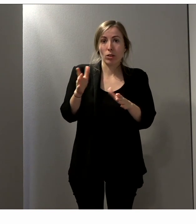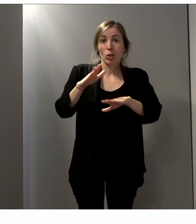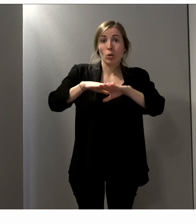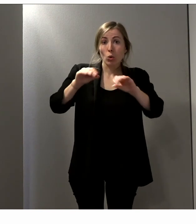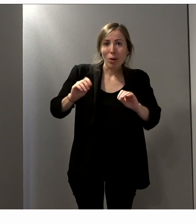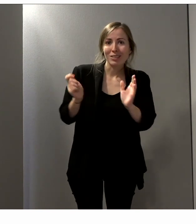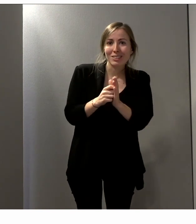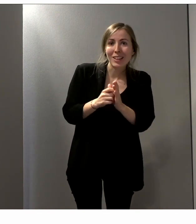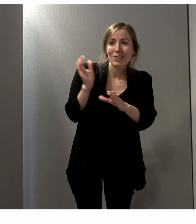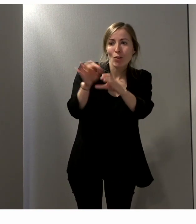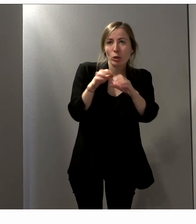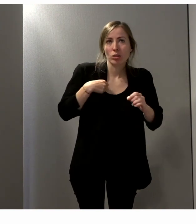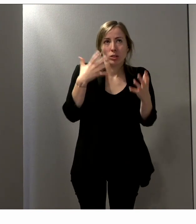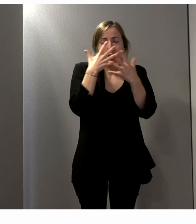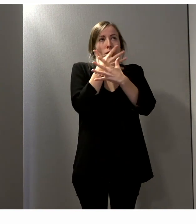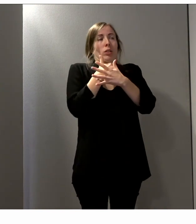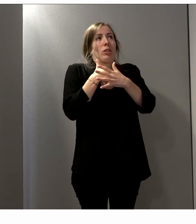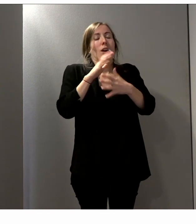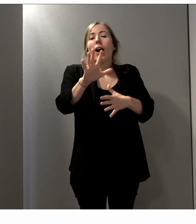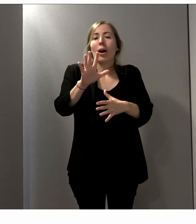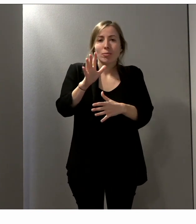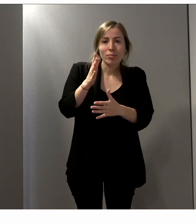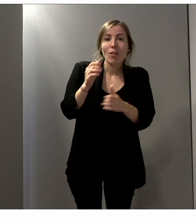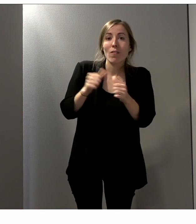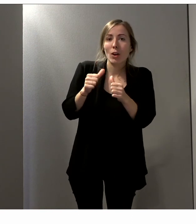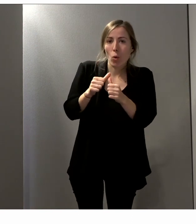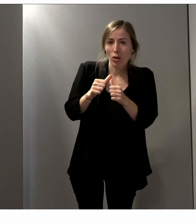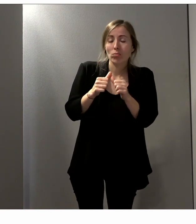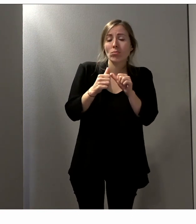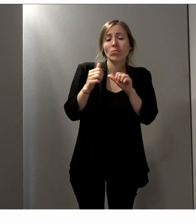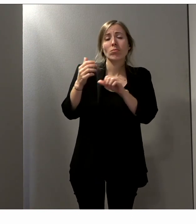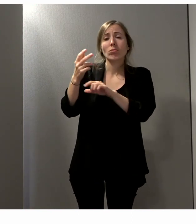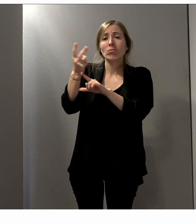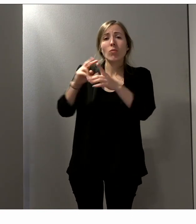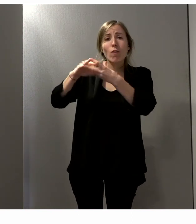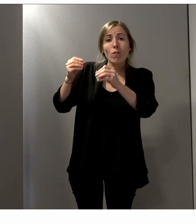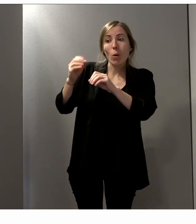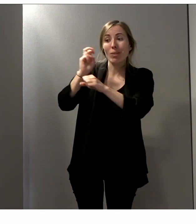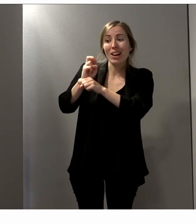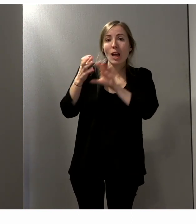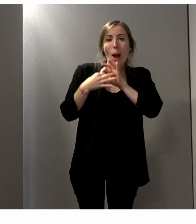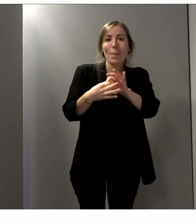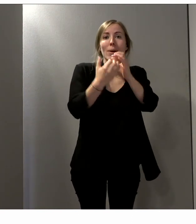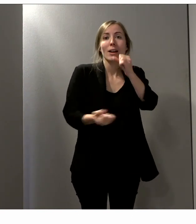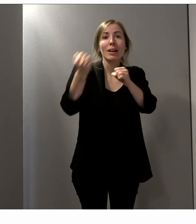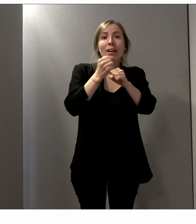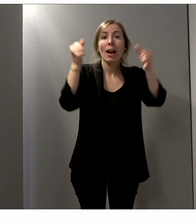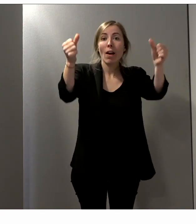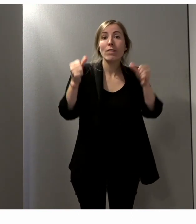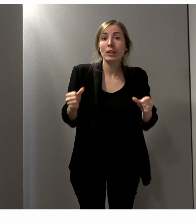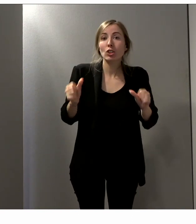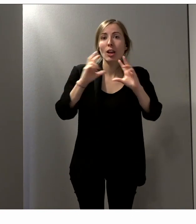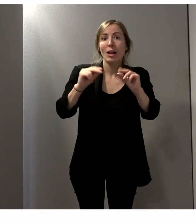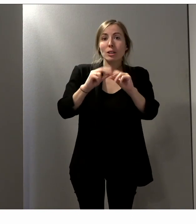le jour J, on a réalisé, dans la même cohérence graphique, des affichettes qui expliquent les différentes étapes du vote.